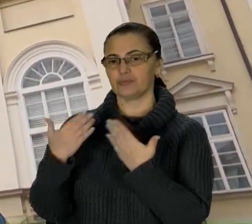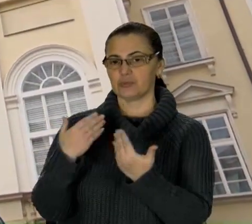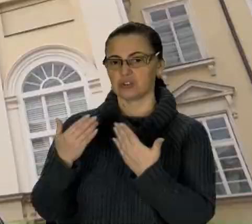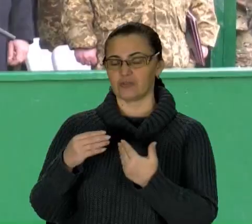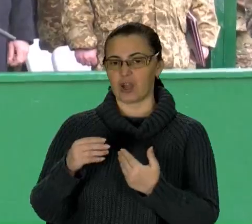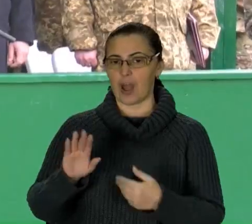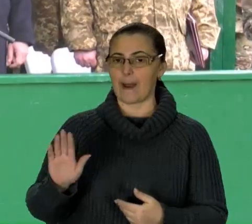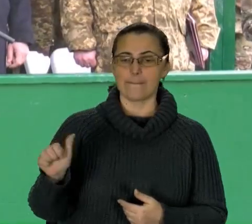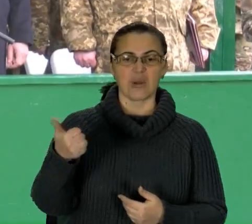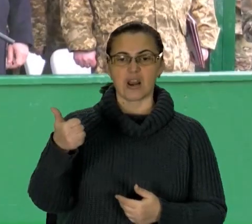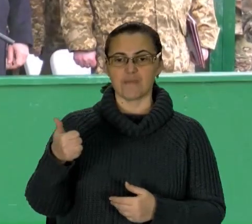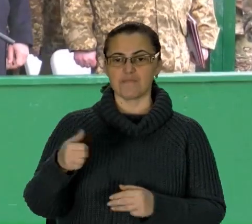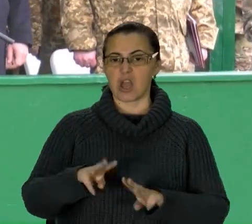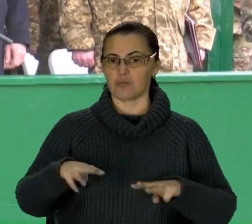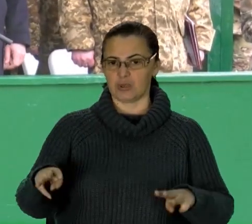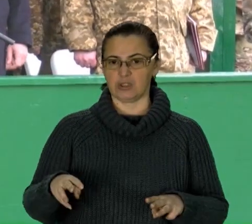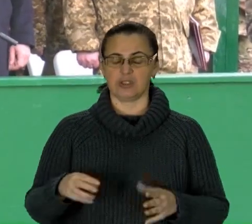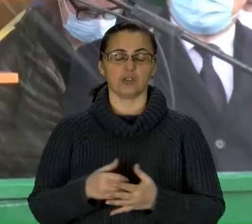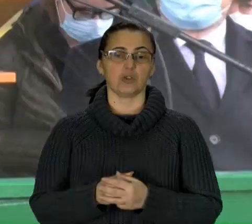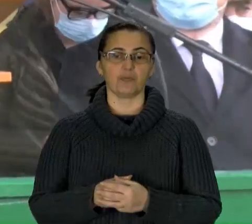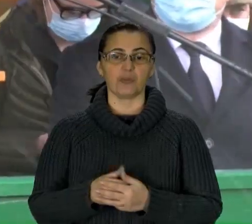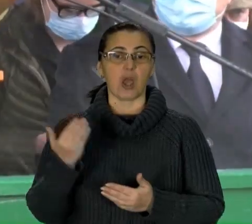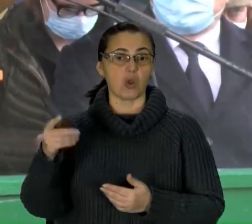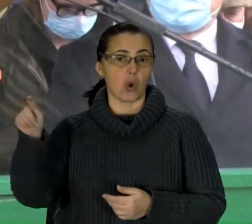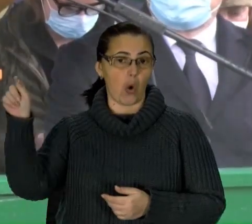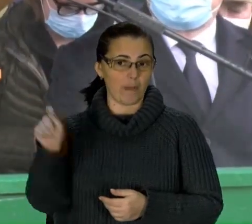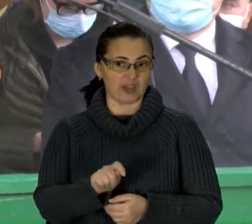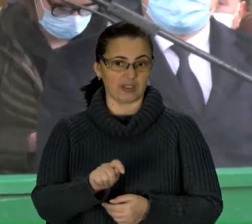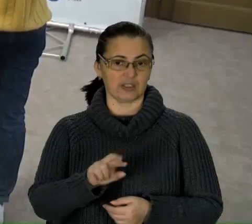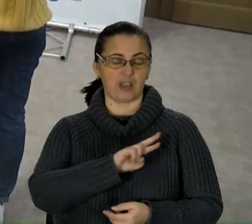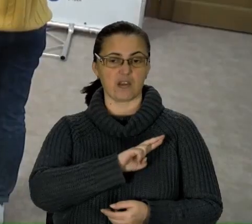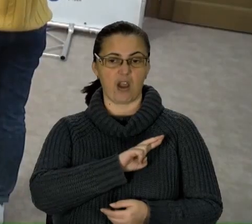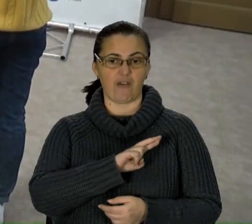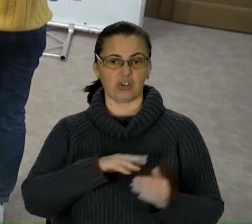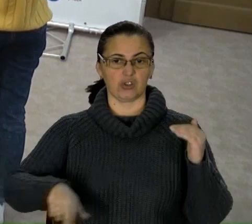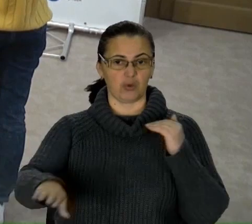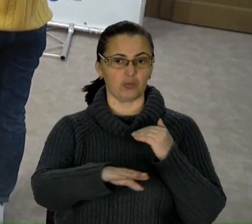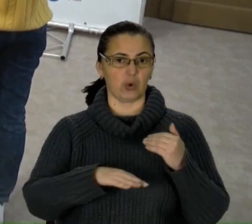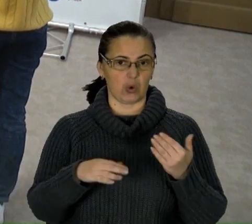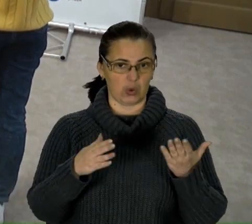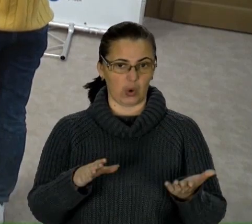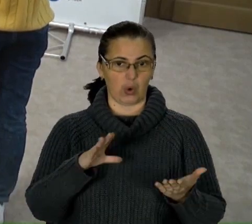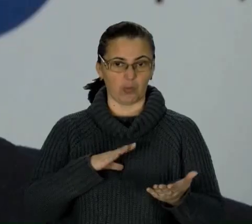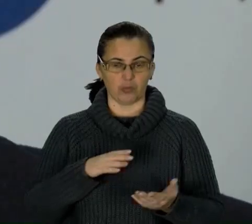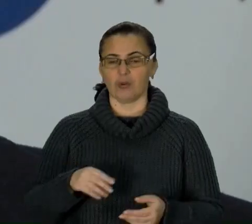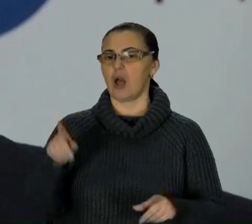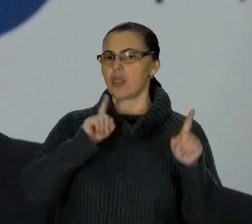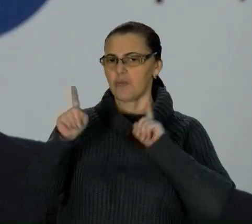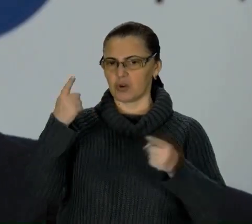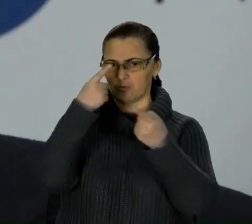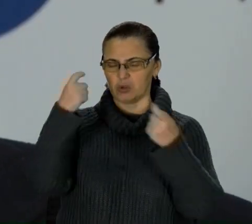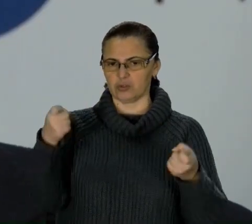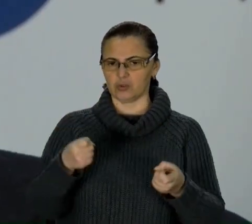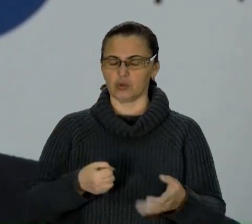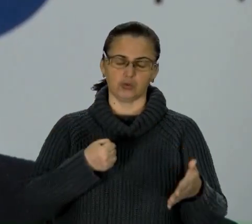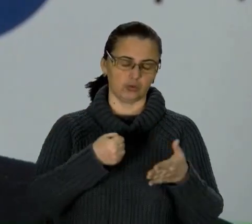Шмигалем. Щоправда, це було не для преси, як і його візит на Яворівський полігон. На брифінгу ж повідомили, плюс два тижні карантину до